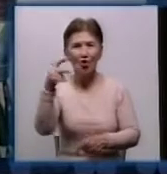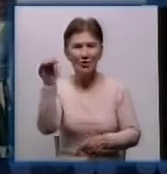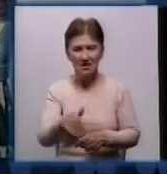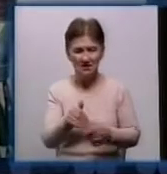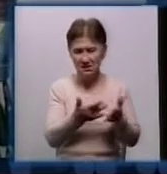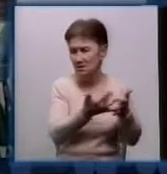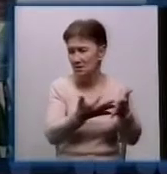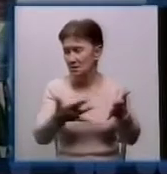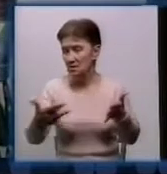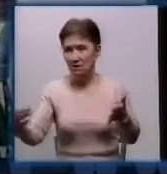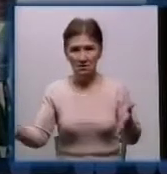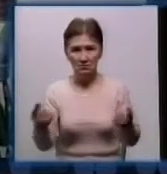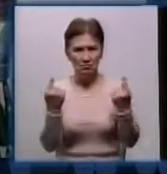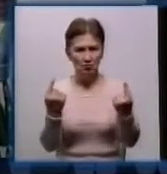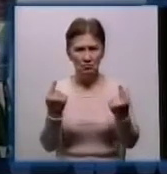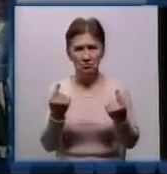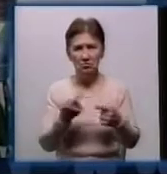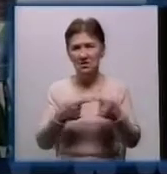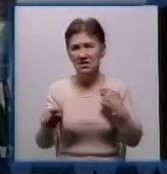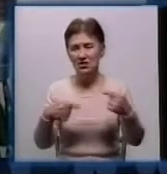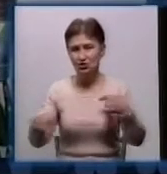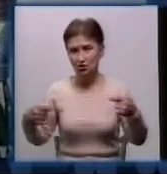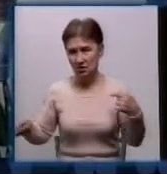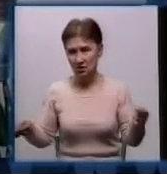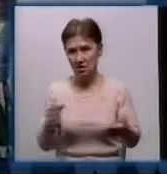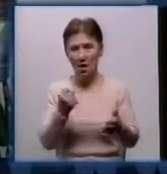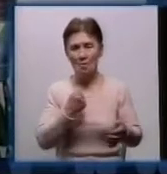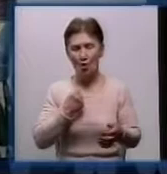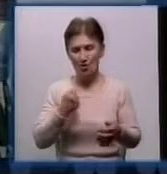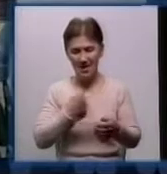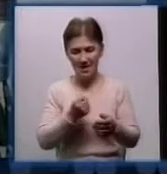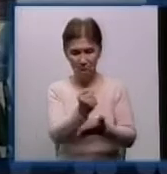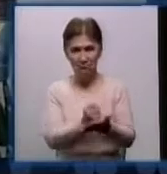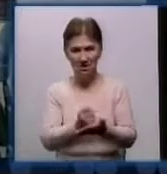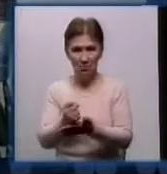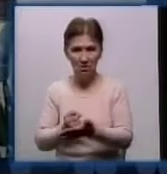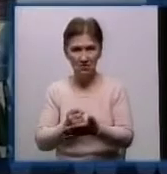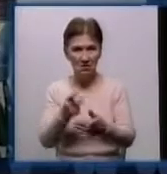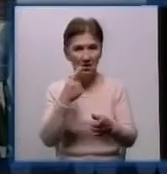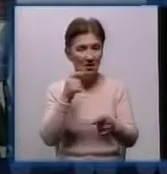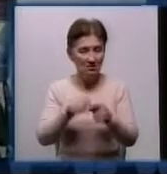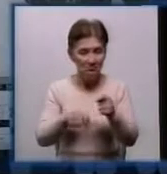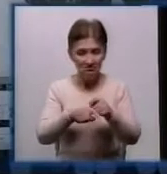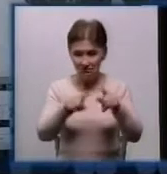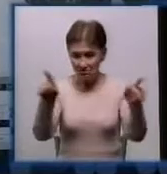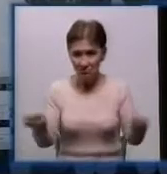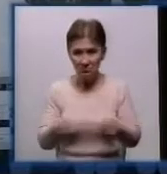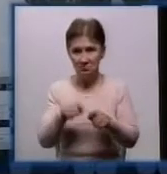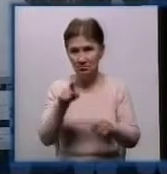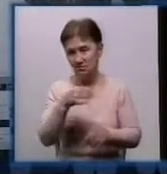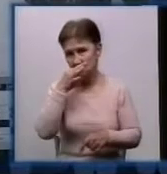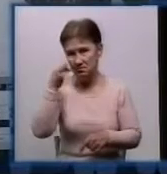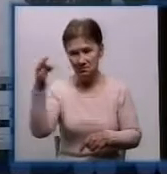боєприпаси до великокаліберної зброї та інші боєприпаси. Вилучене передали експертам, розповів начальник Олександрійського відділу